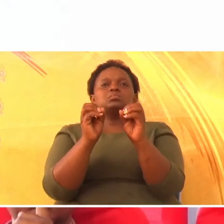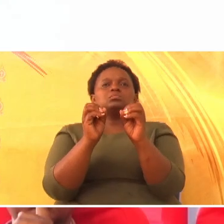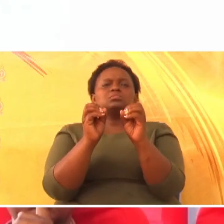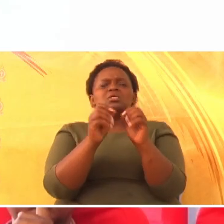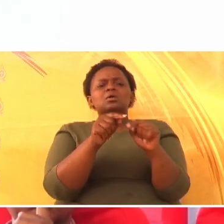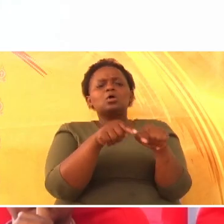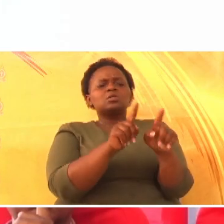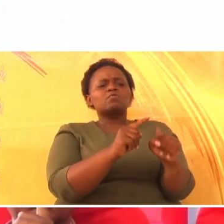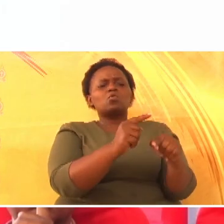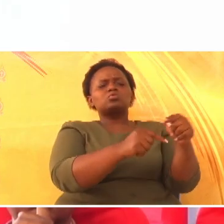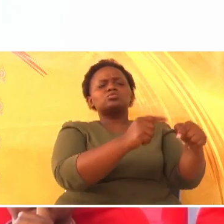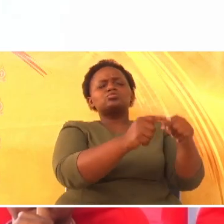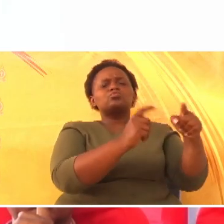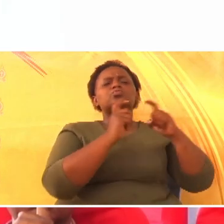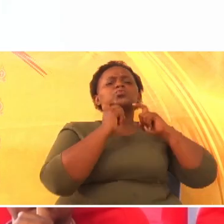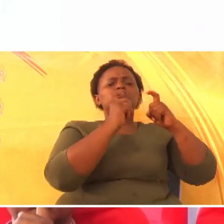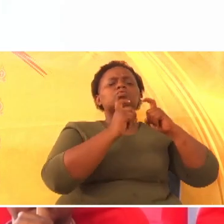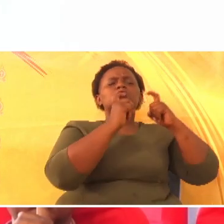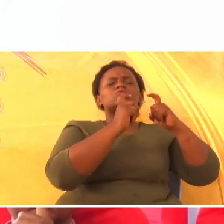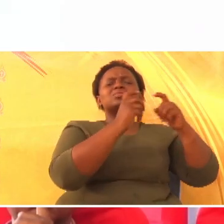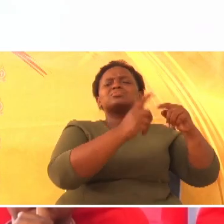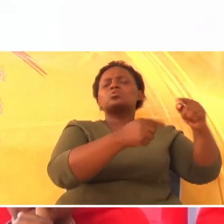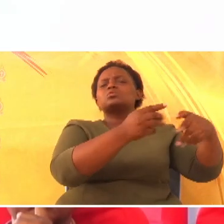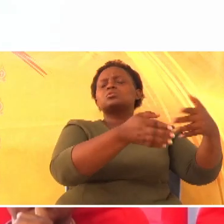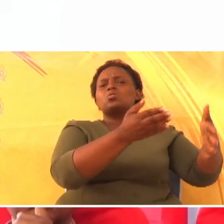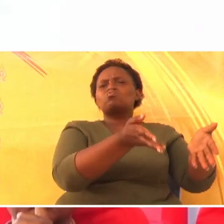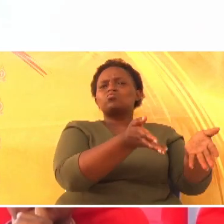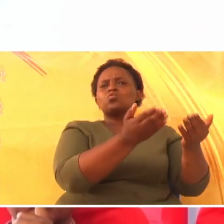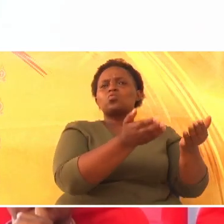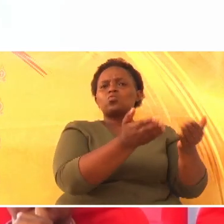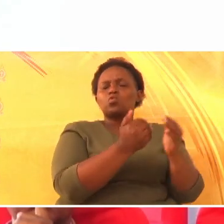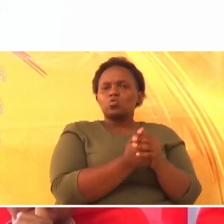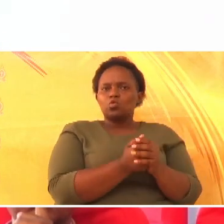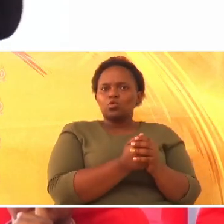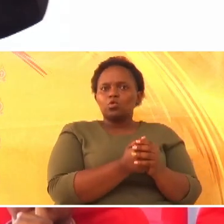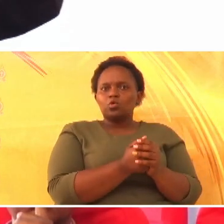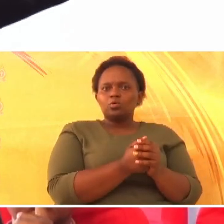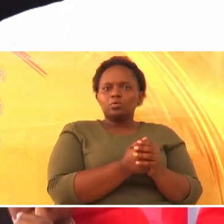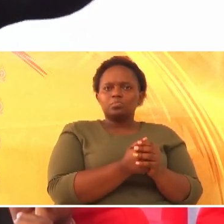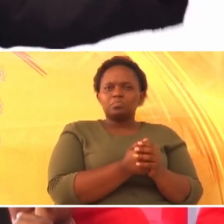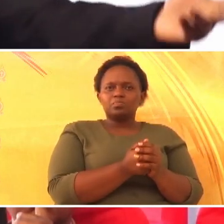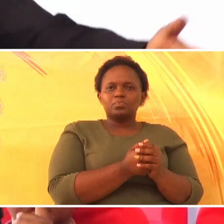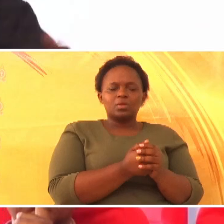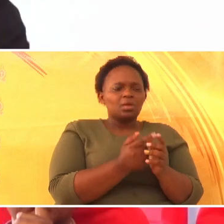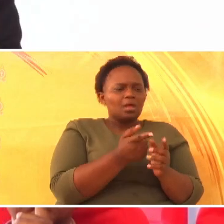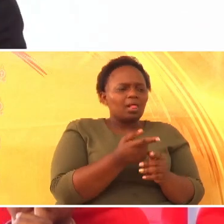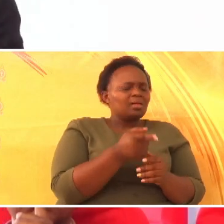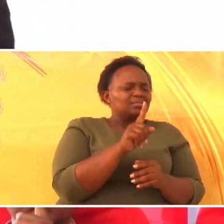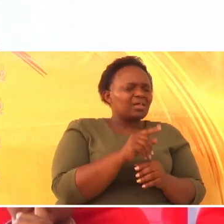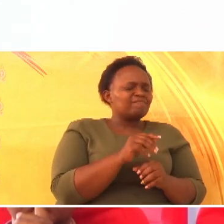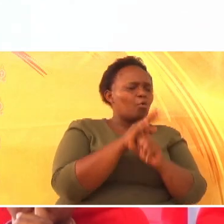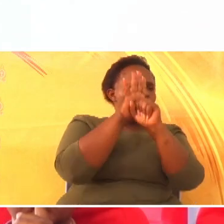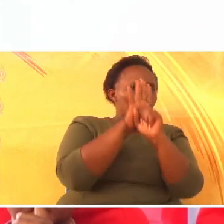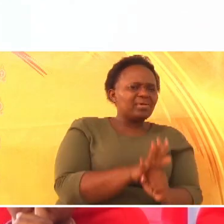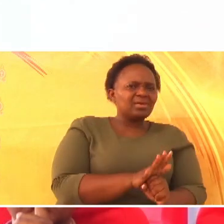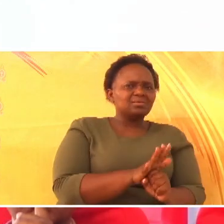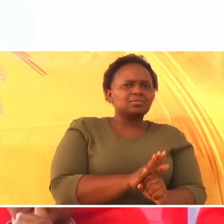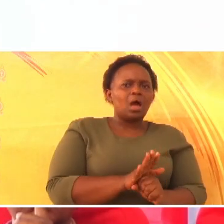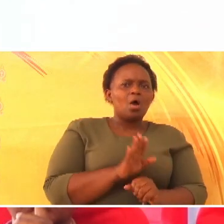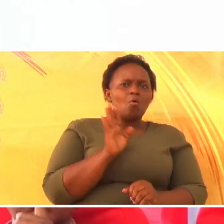wanaendelea kufanya nambi, wanaendelea kuwaonea wale windows, ambao walikuwa